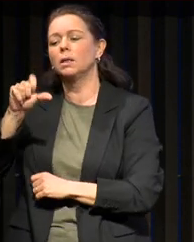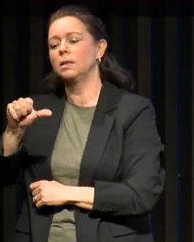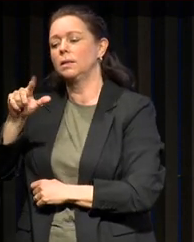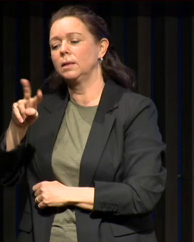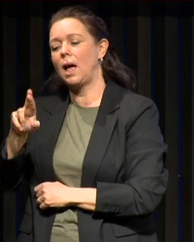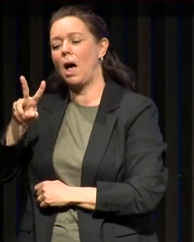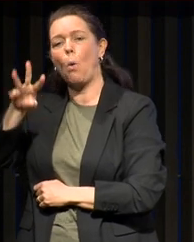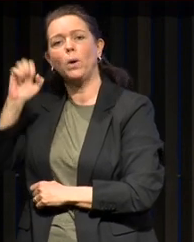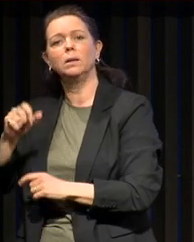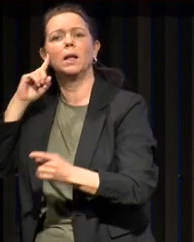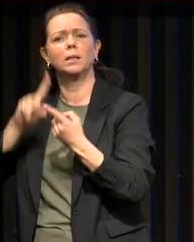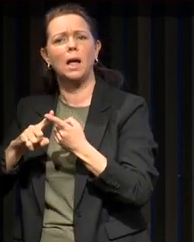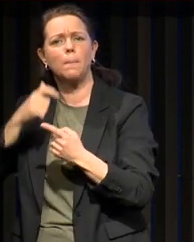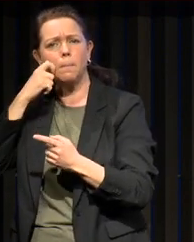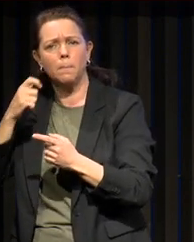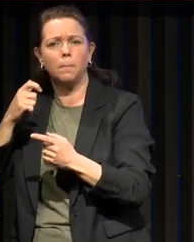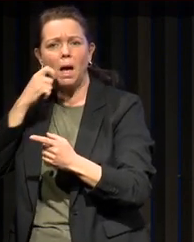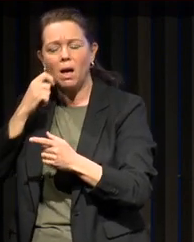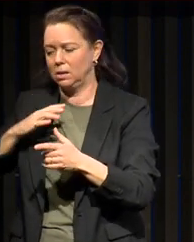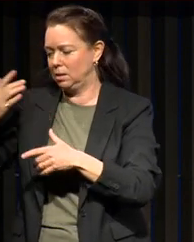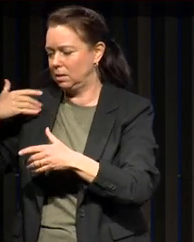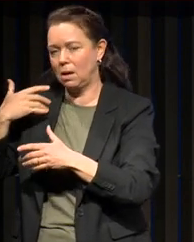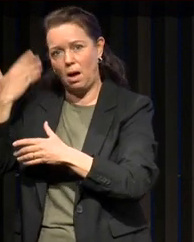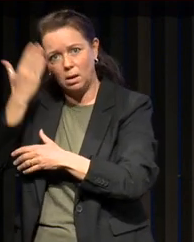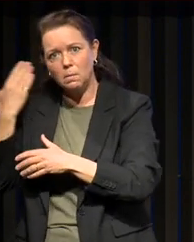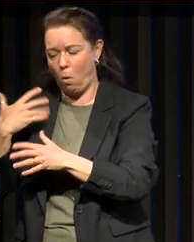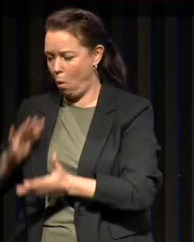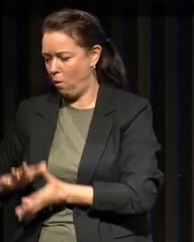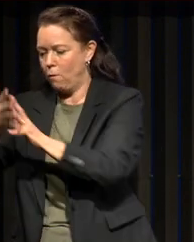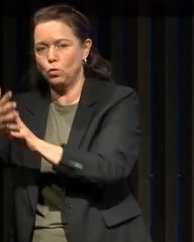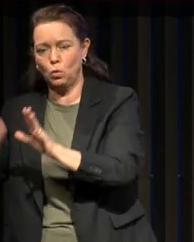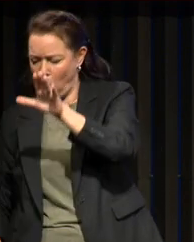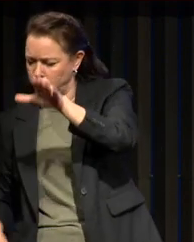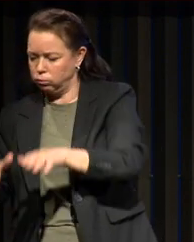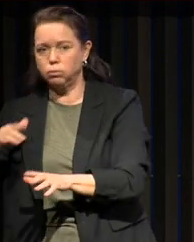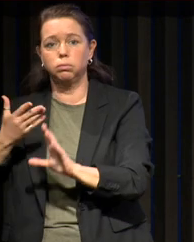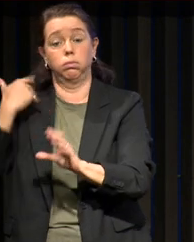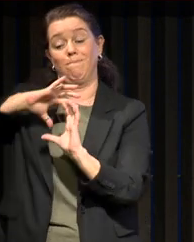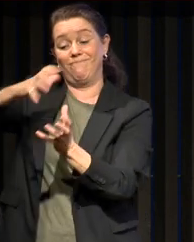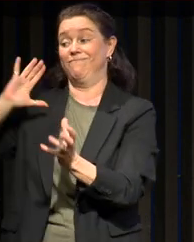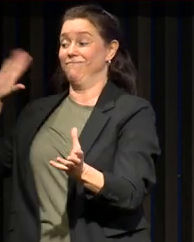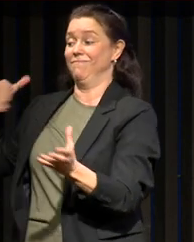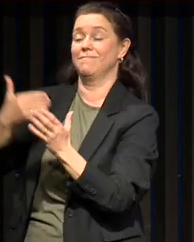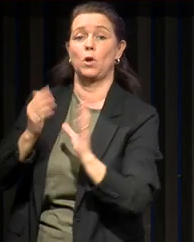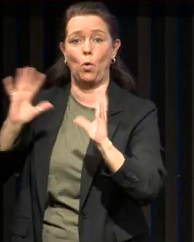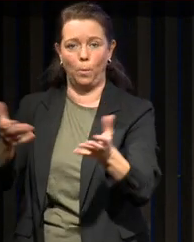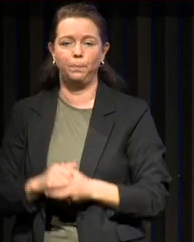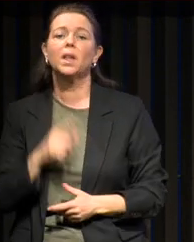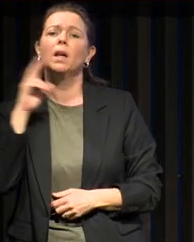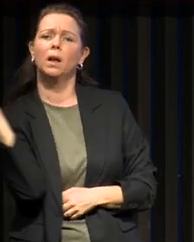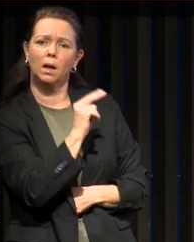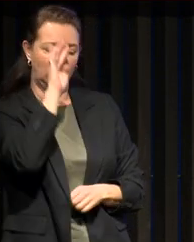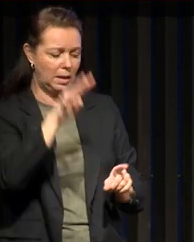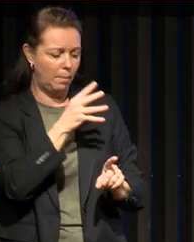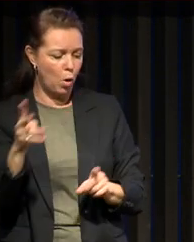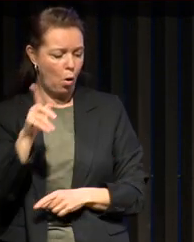des espèces. Il y a beaucoup d'évolution technologique et médicale. Je vous ai mis ici le tableau de Robert Buss qui est assez